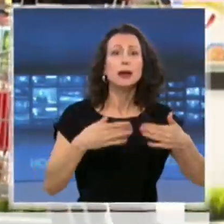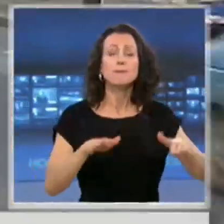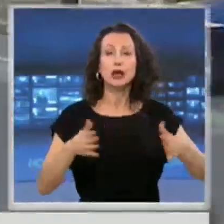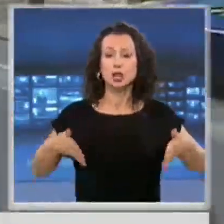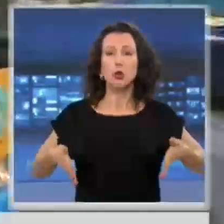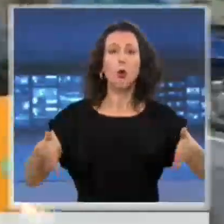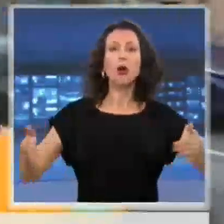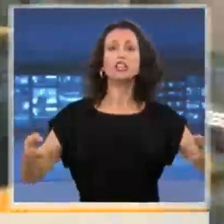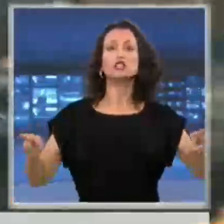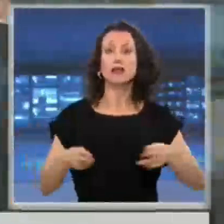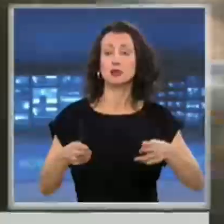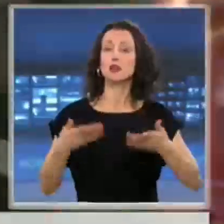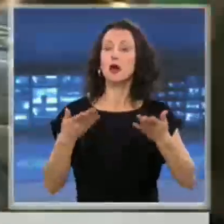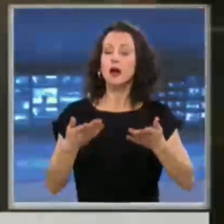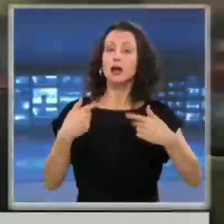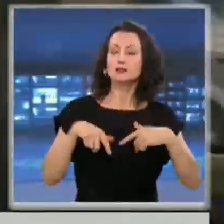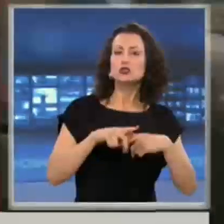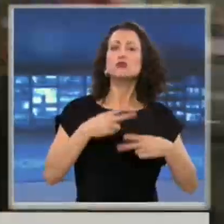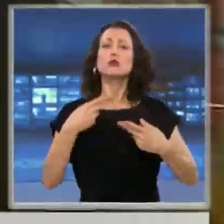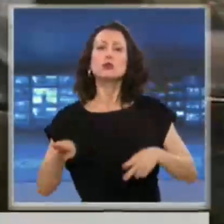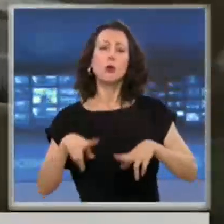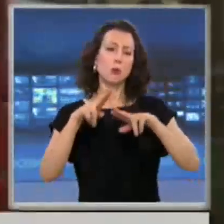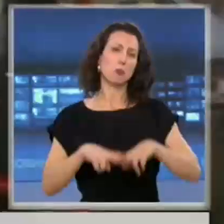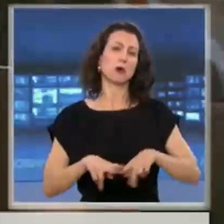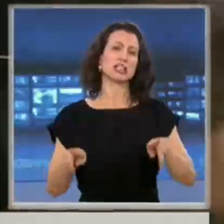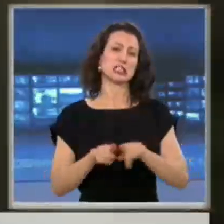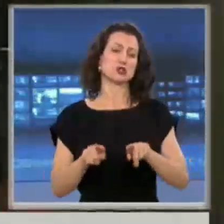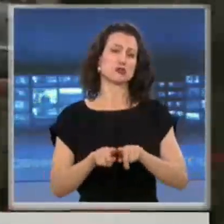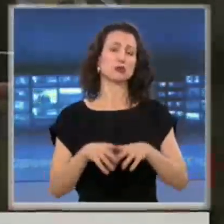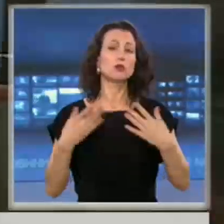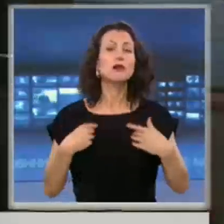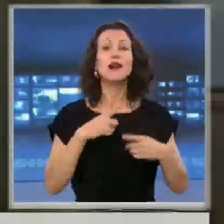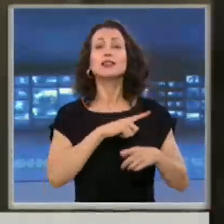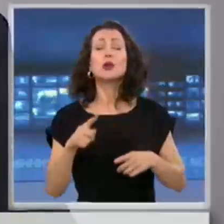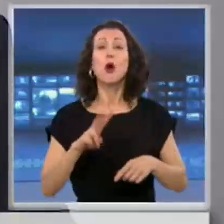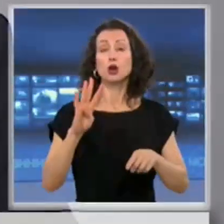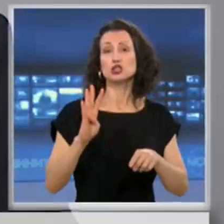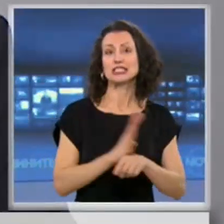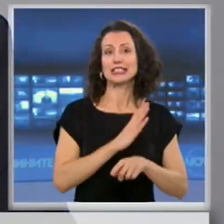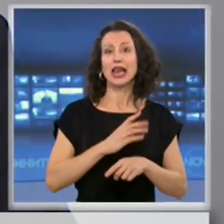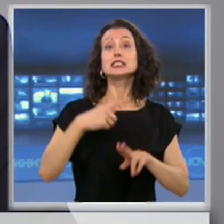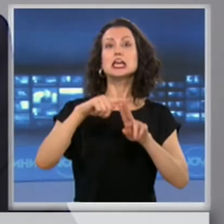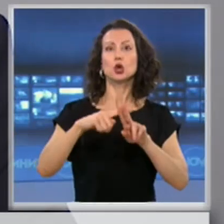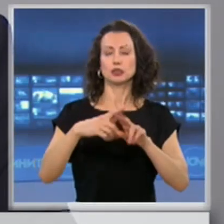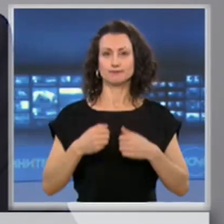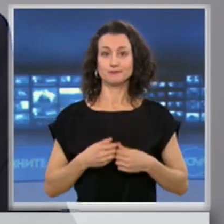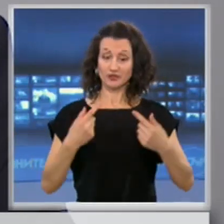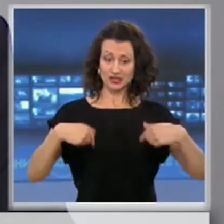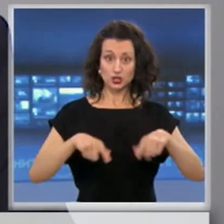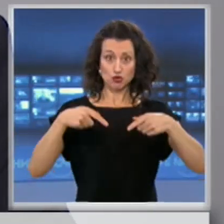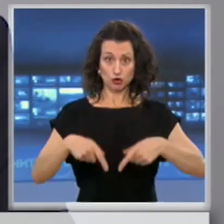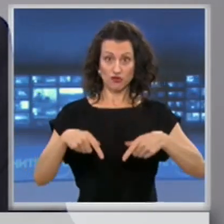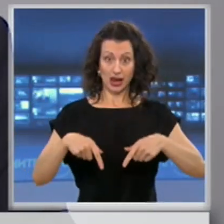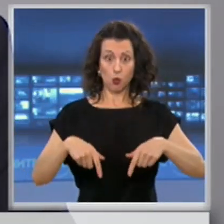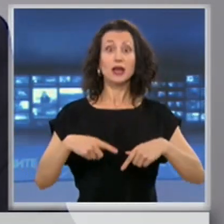общественни места, градски транспорт и спазване на необходимата дистанция. До 14 юни. Всичко това, което е